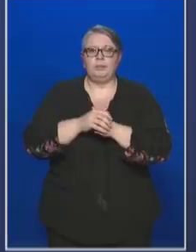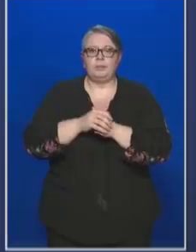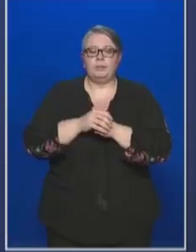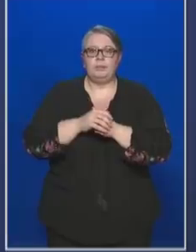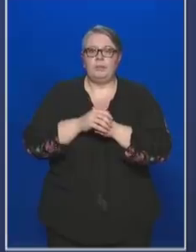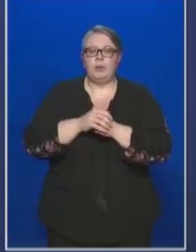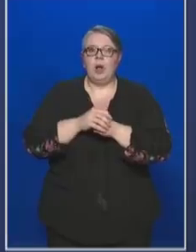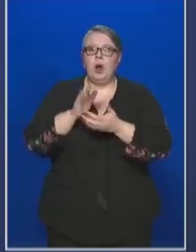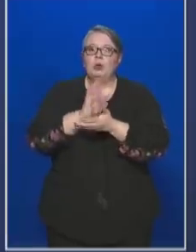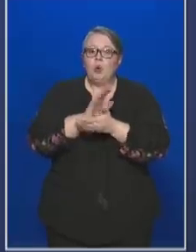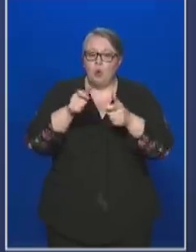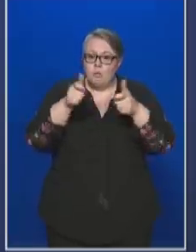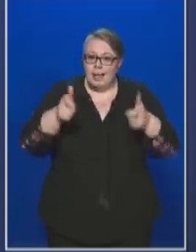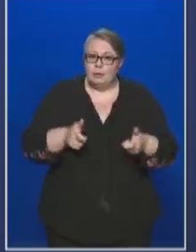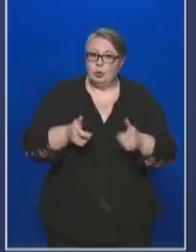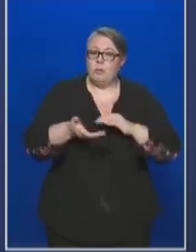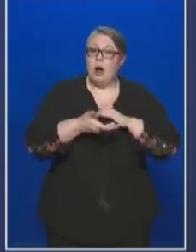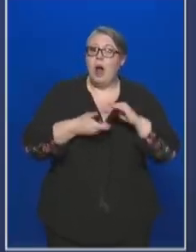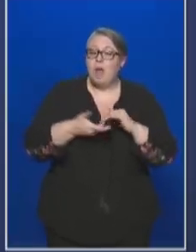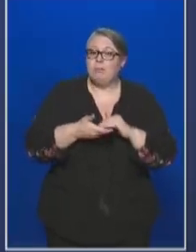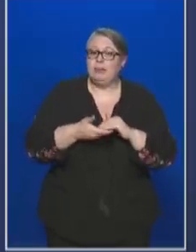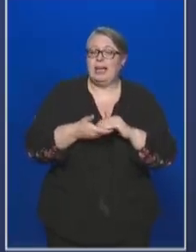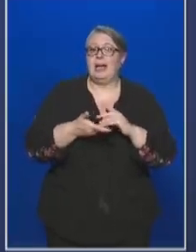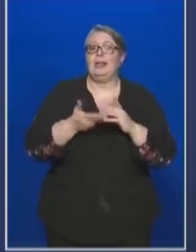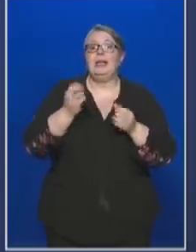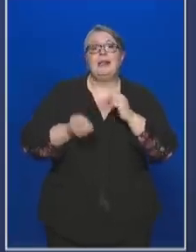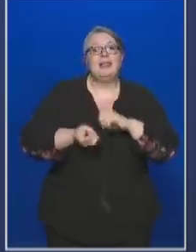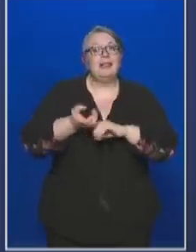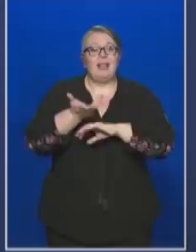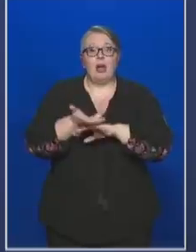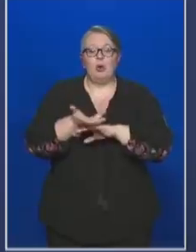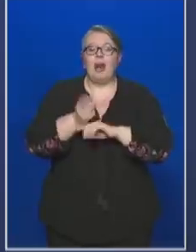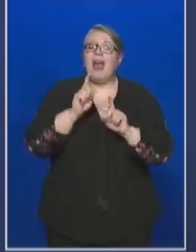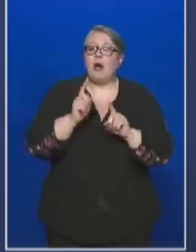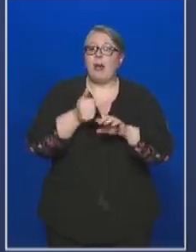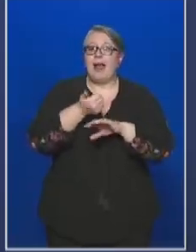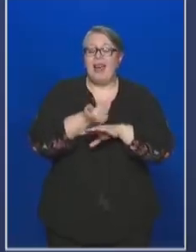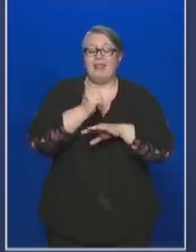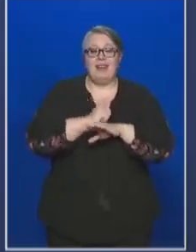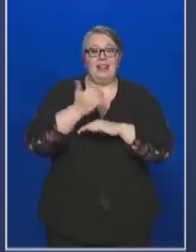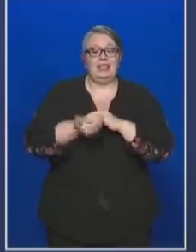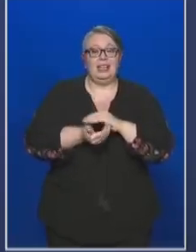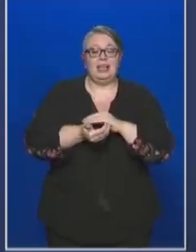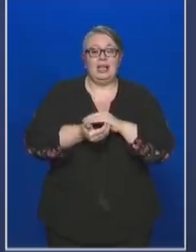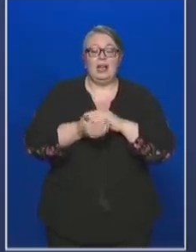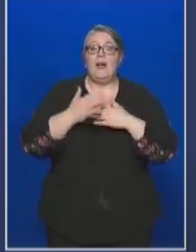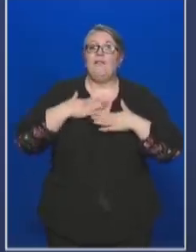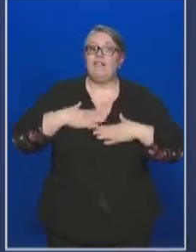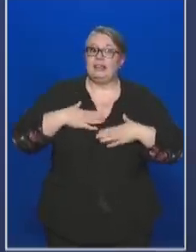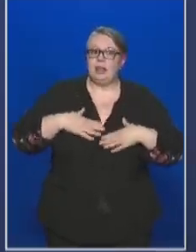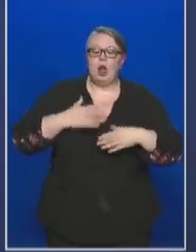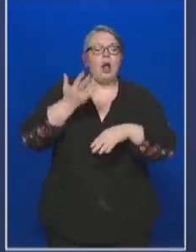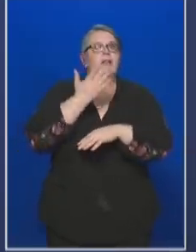dokumentáció alapján kiderül az, hogy legalább egy hétig fizikailag